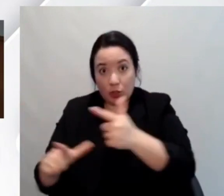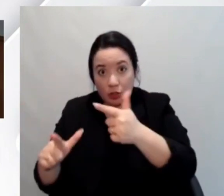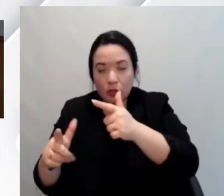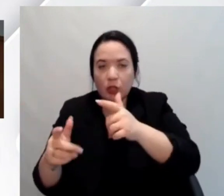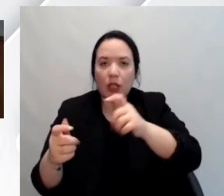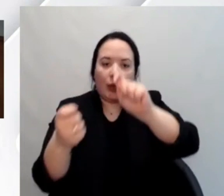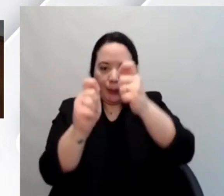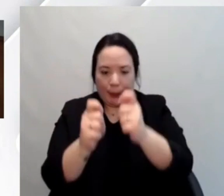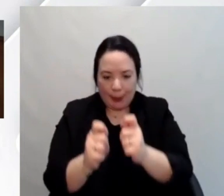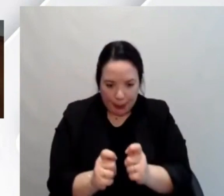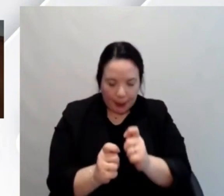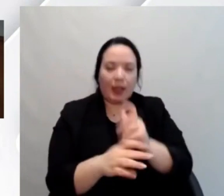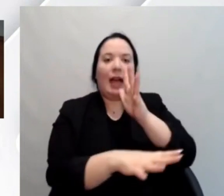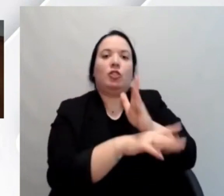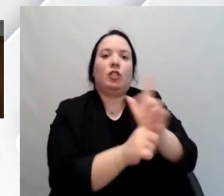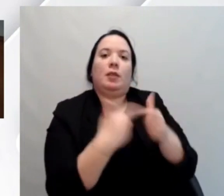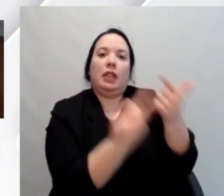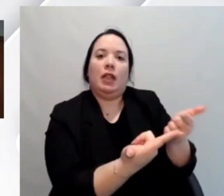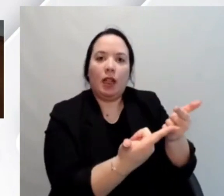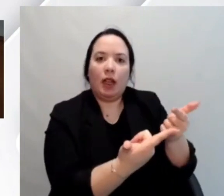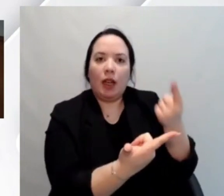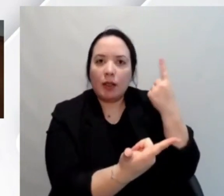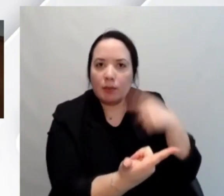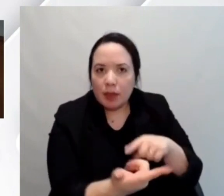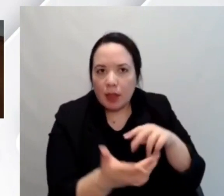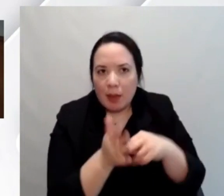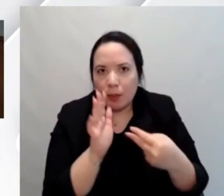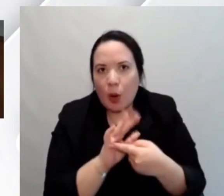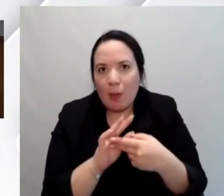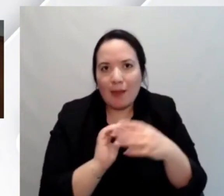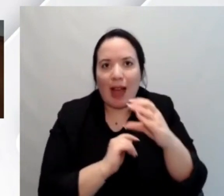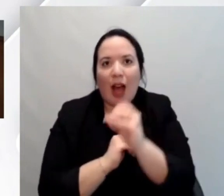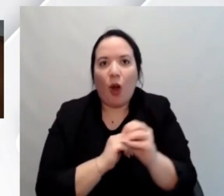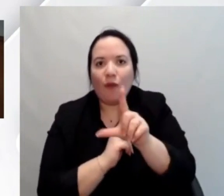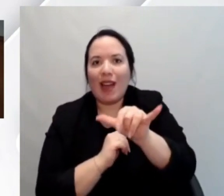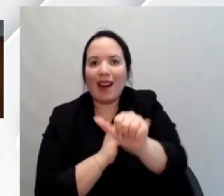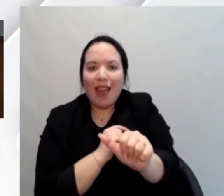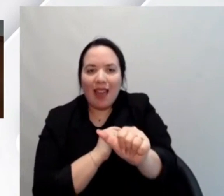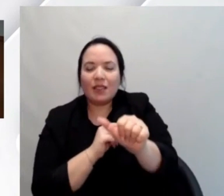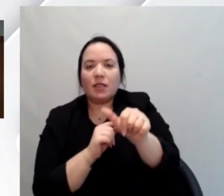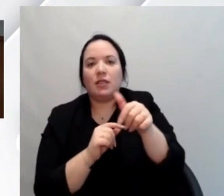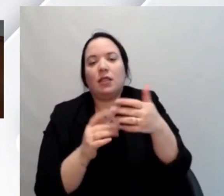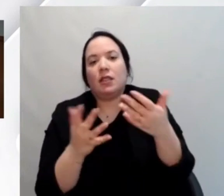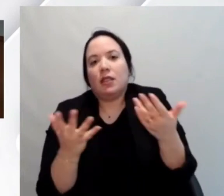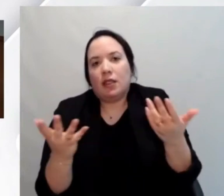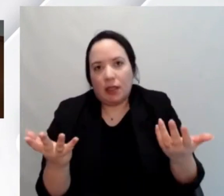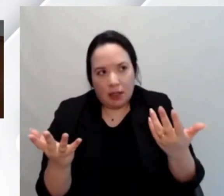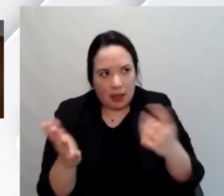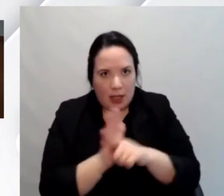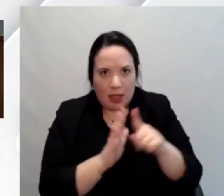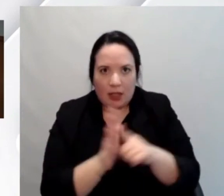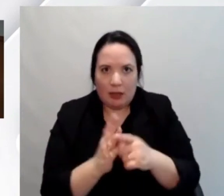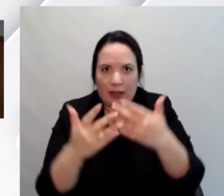pagina per renderla poi più accessibile solo che i risultati purtroppo spesso e volentieri e lo possiamo